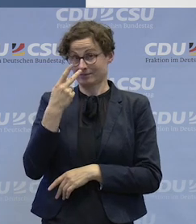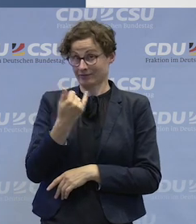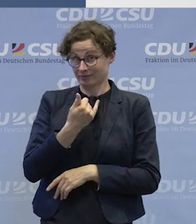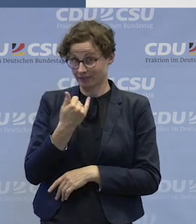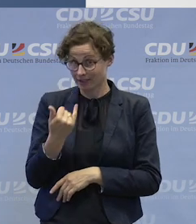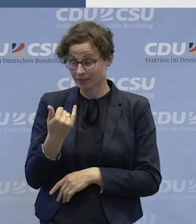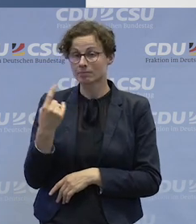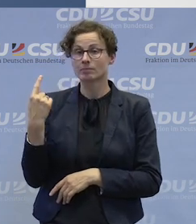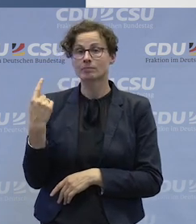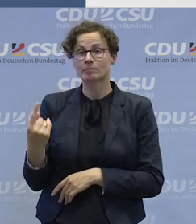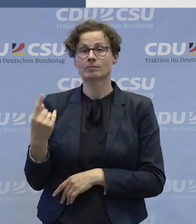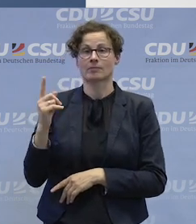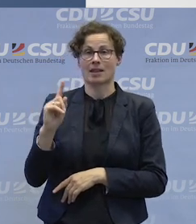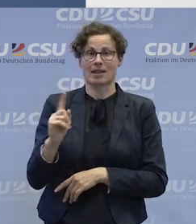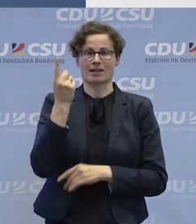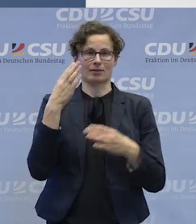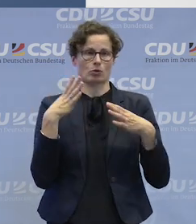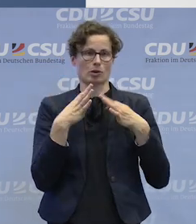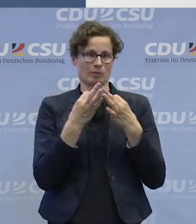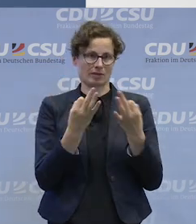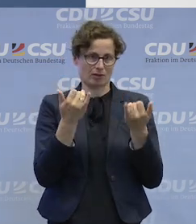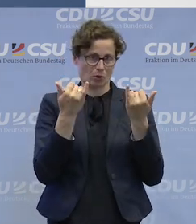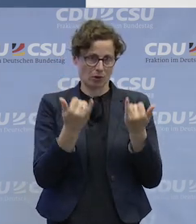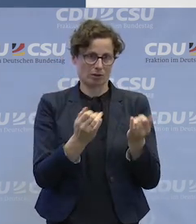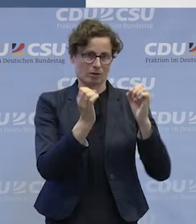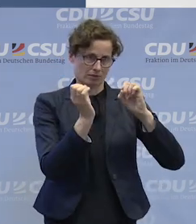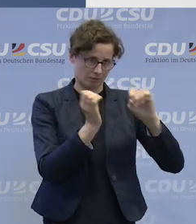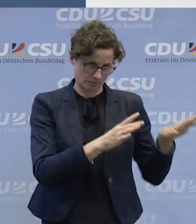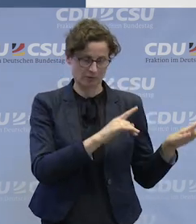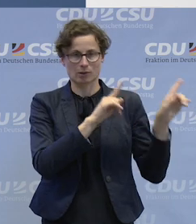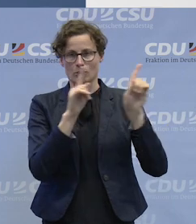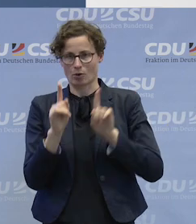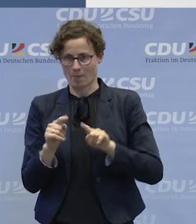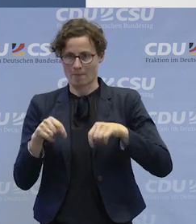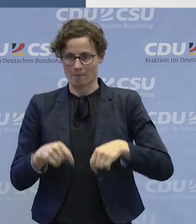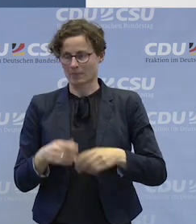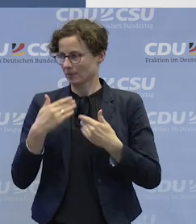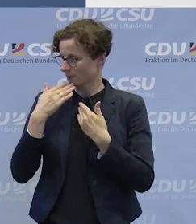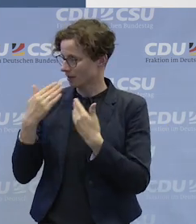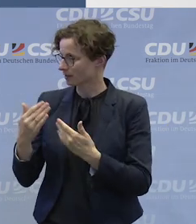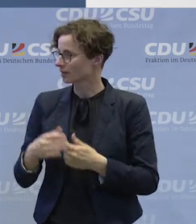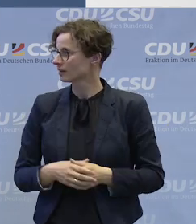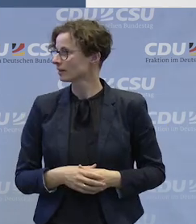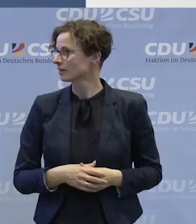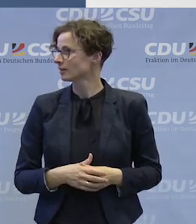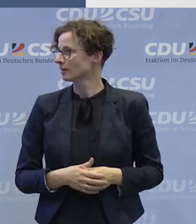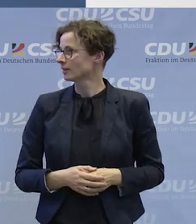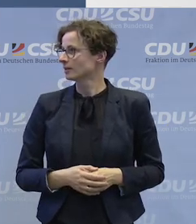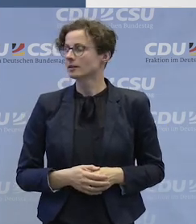daran, dass Sie Ihren ersten Urlaubstag heute dafür nutzen, hier zu sein. Herzlichen Dank dafür noch mal. Wie,